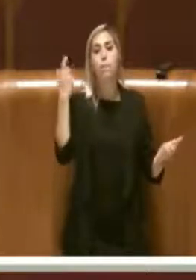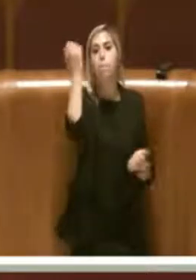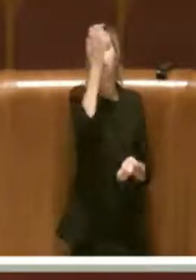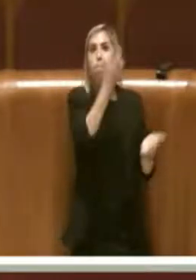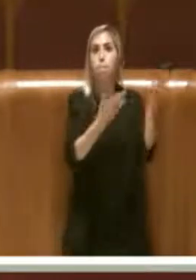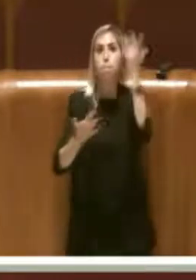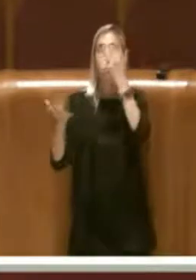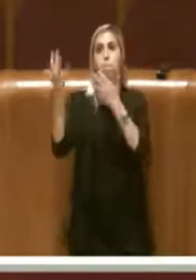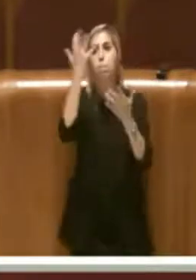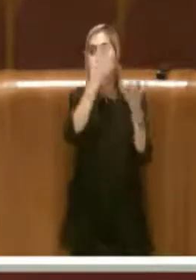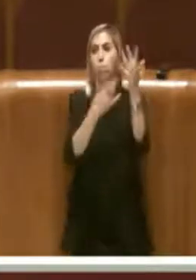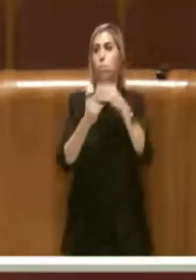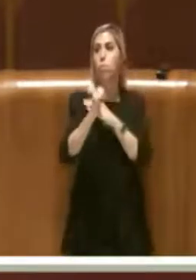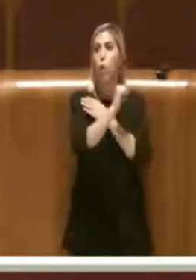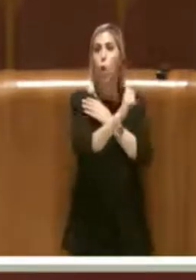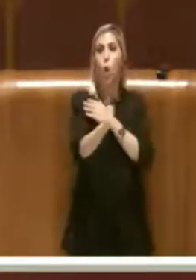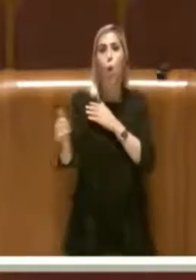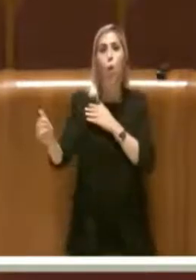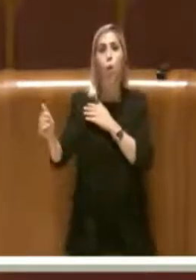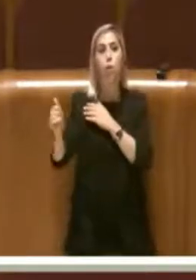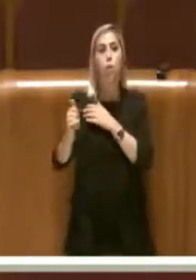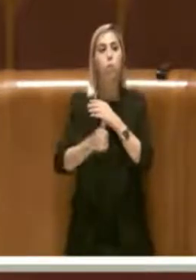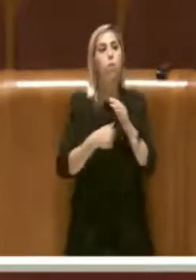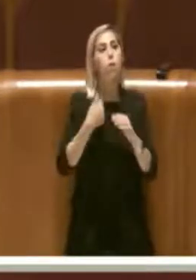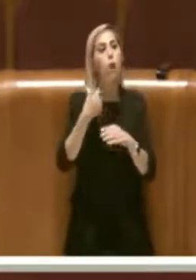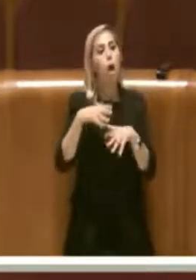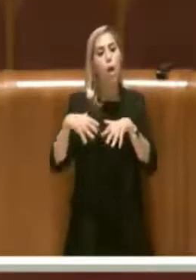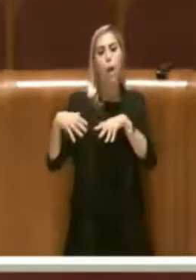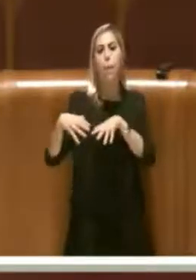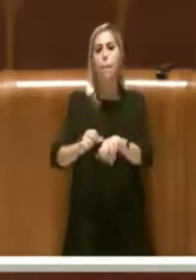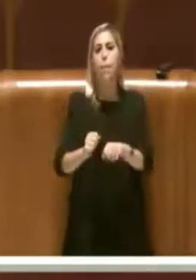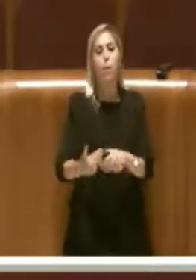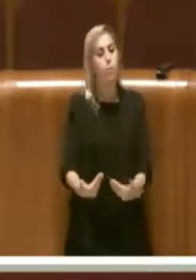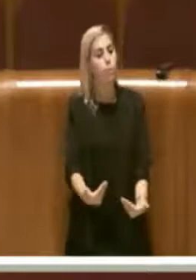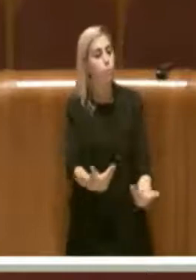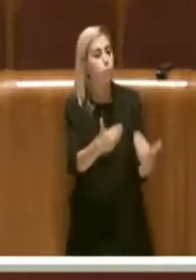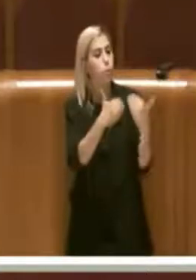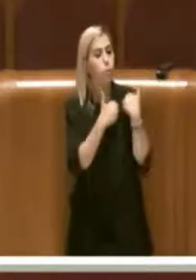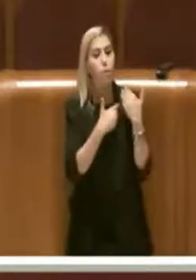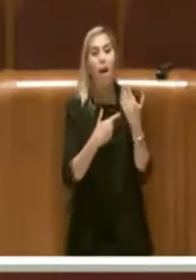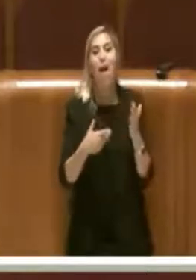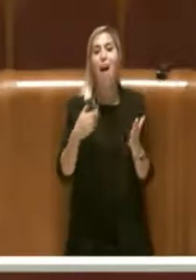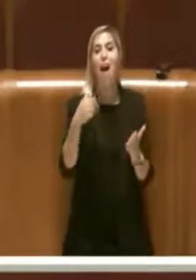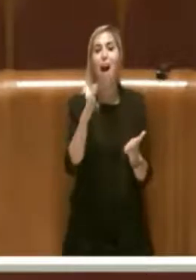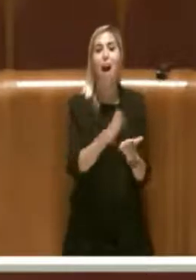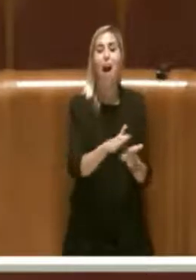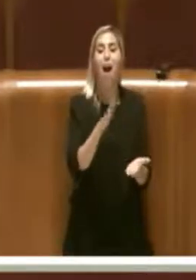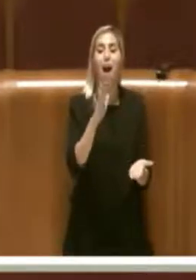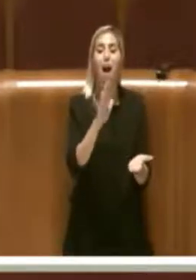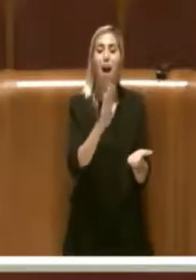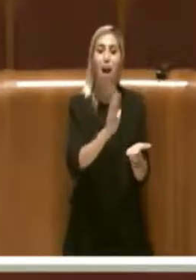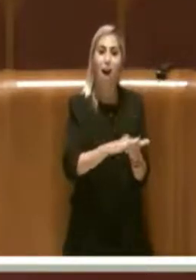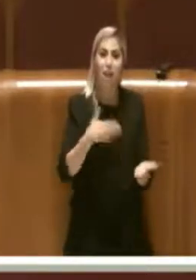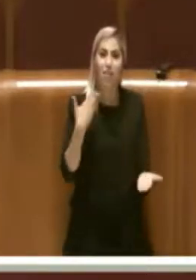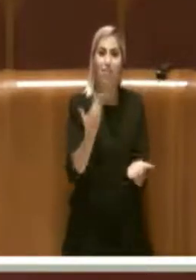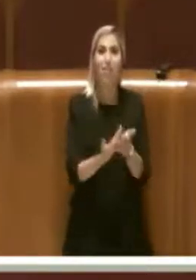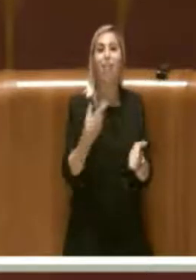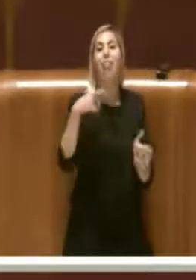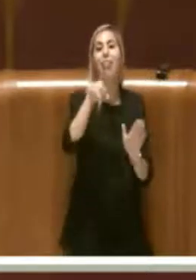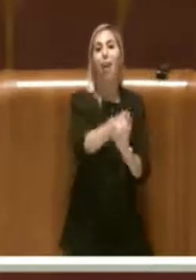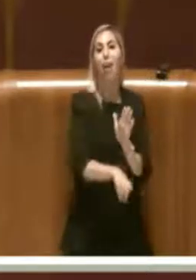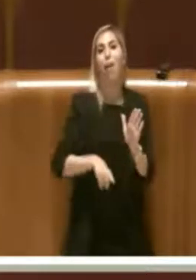ordine agli impegni assunti mediante gli atti deliberativi,